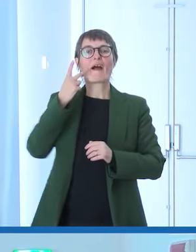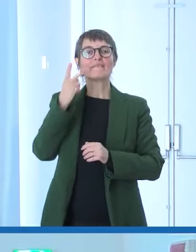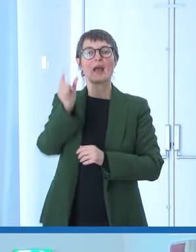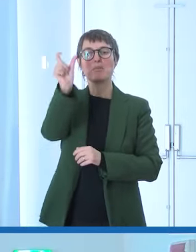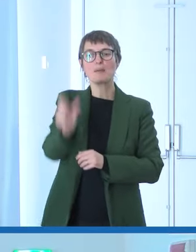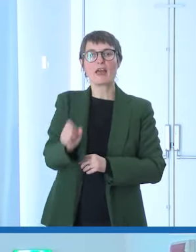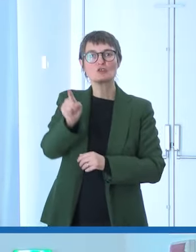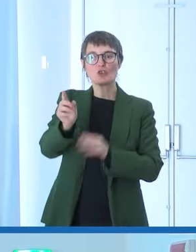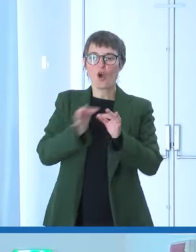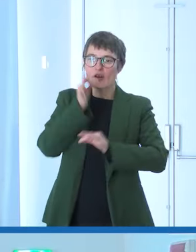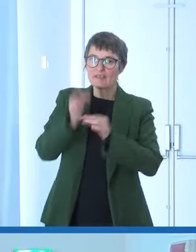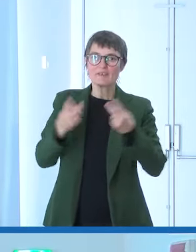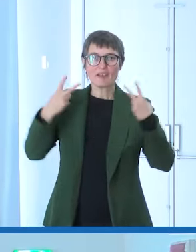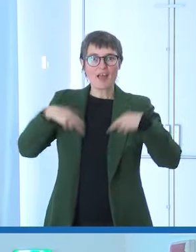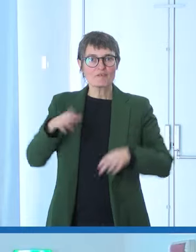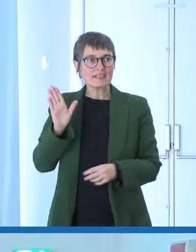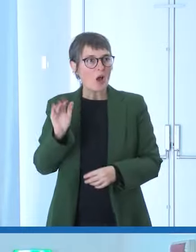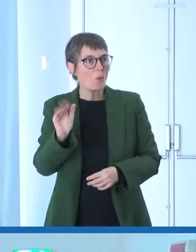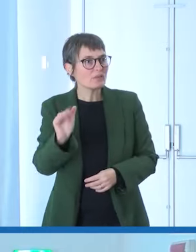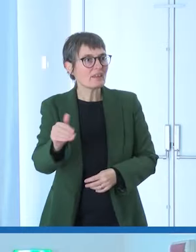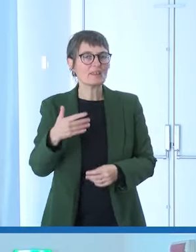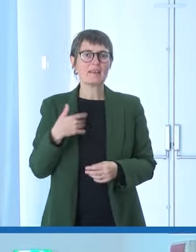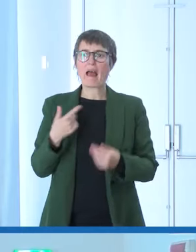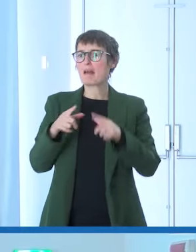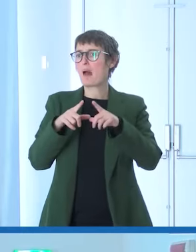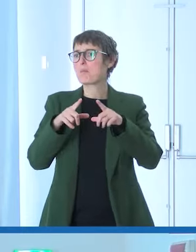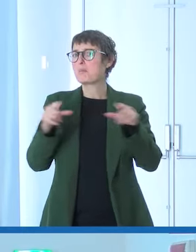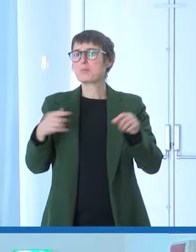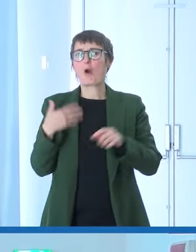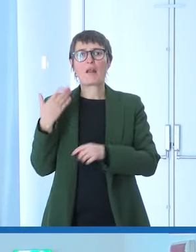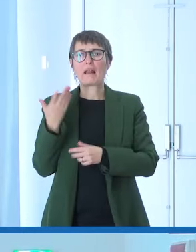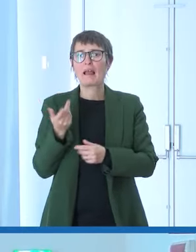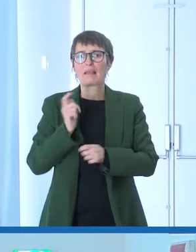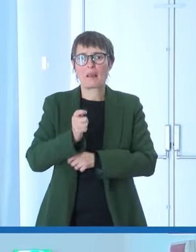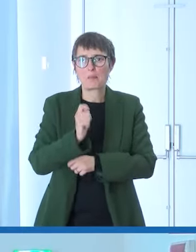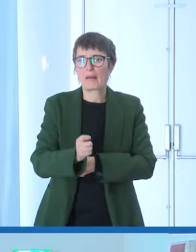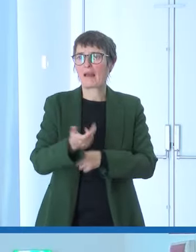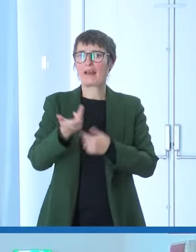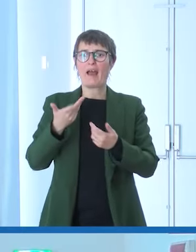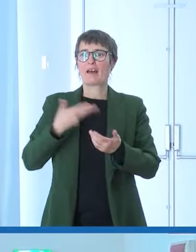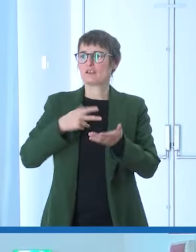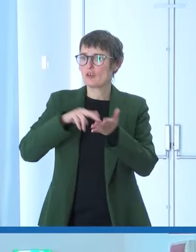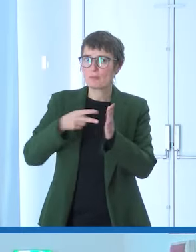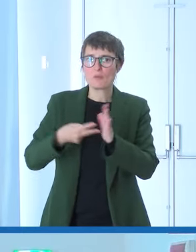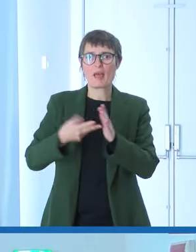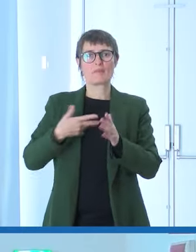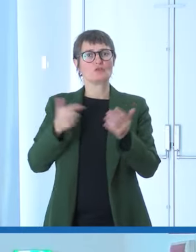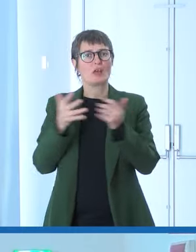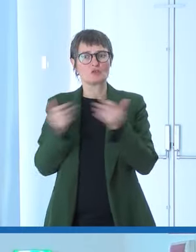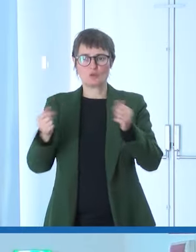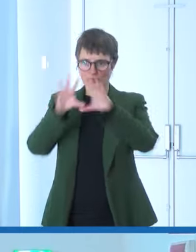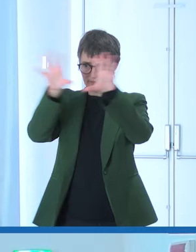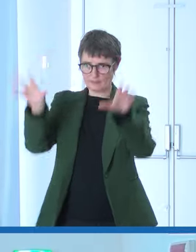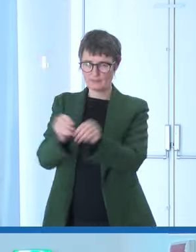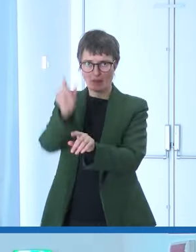suo lavoro, ci stanno le bollette come state le bollette da pagare, ci sono i problemi e ci sono le soluzioni anche. Le parole